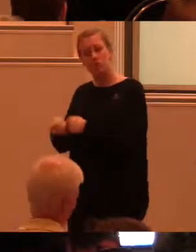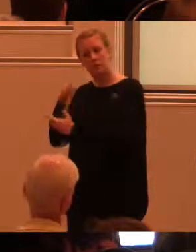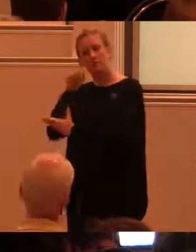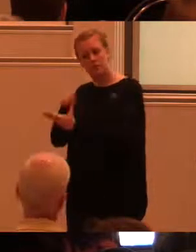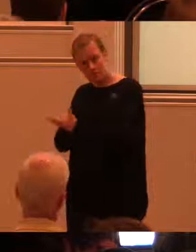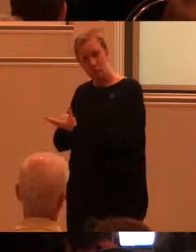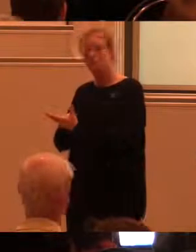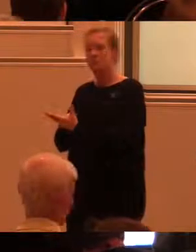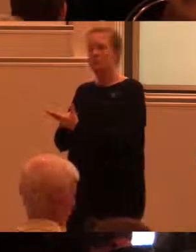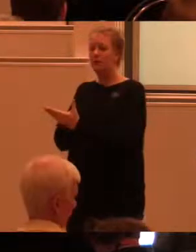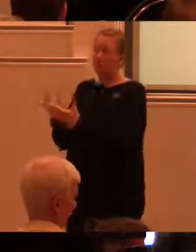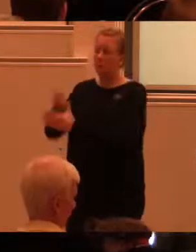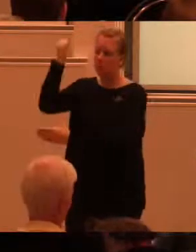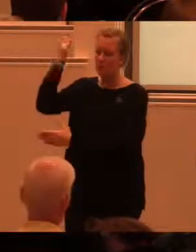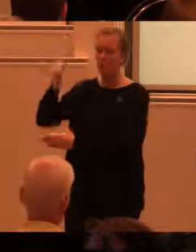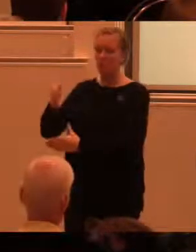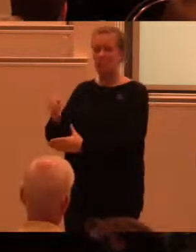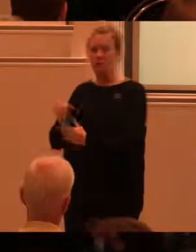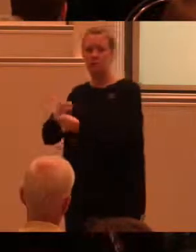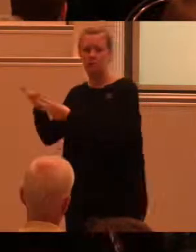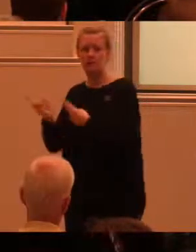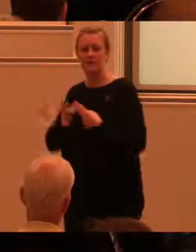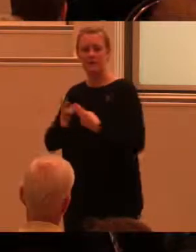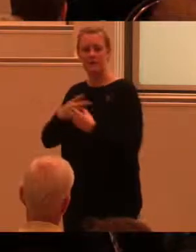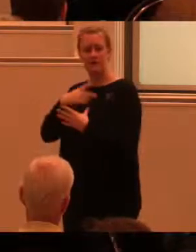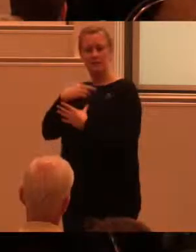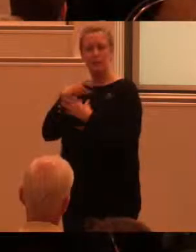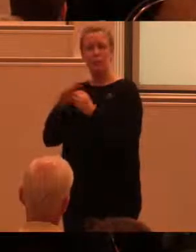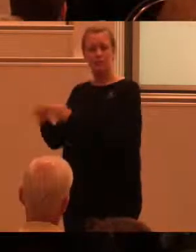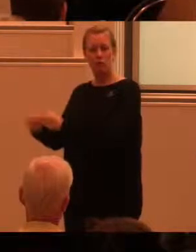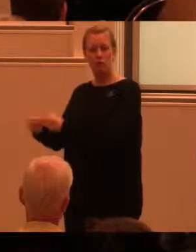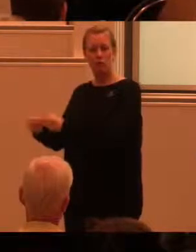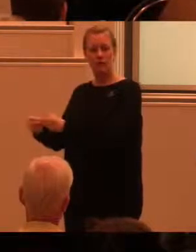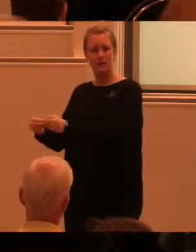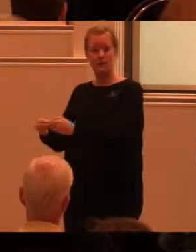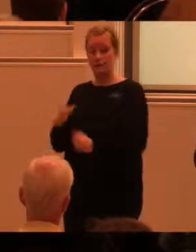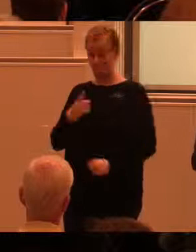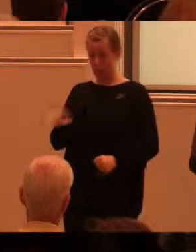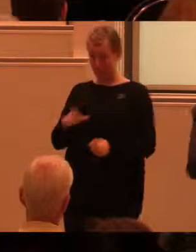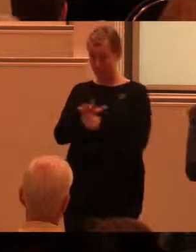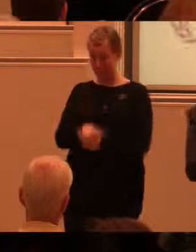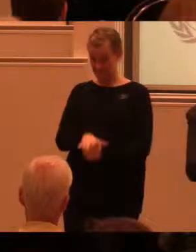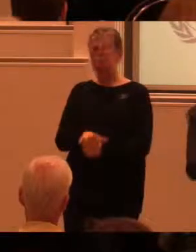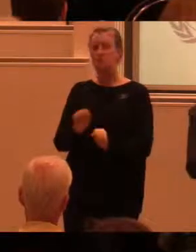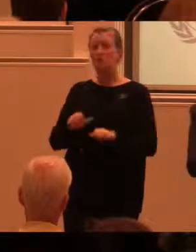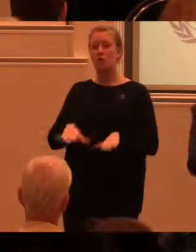med en strävan för universellt utformade. Förbudet mot diskriminering ska upprätthållas. Byt bild.